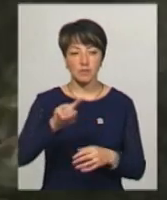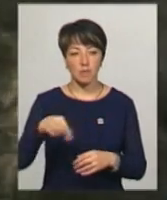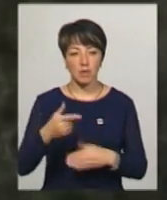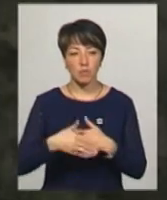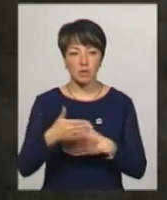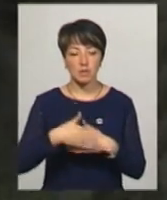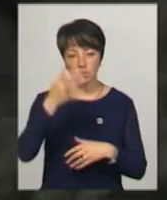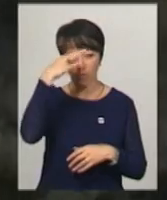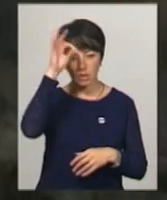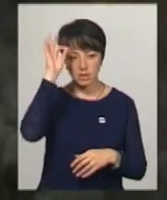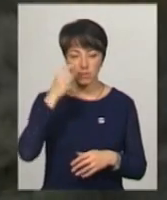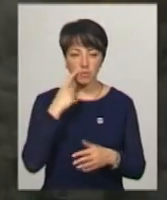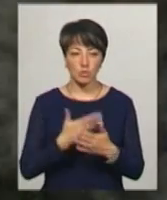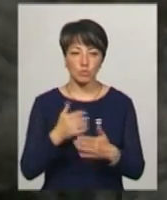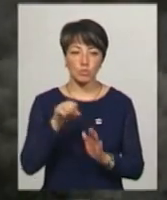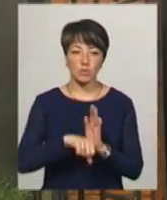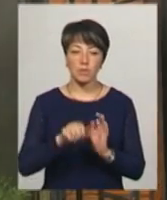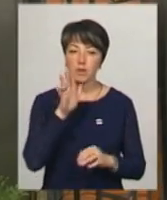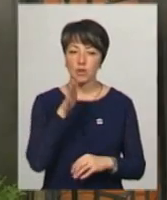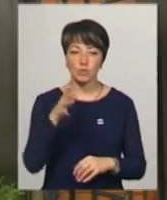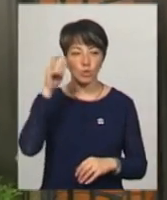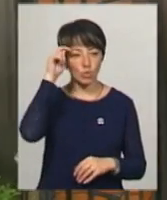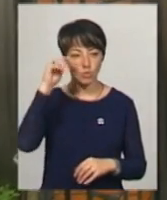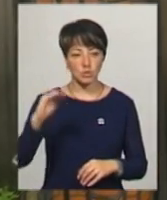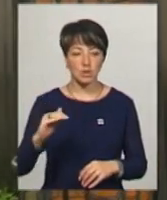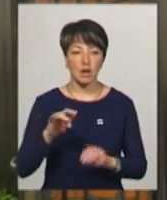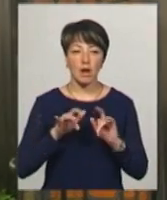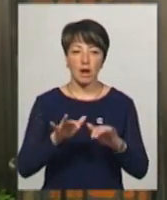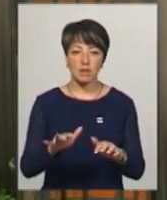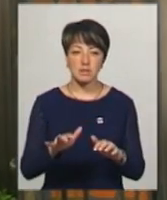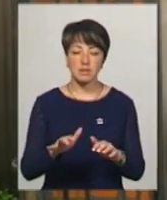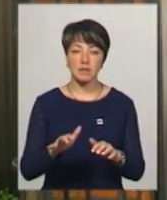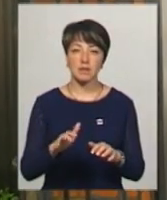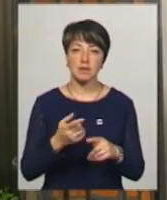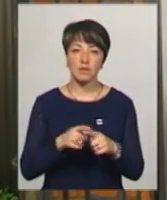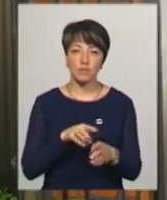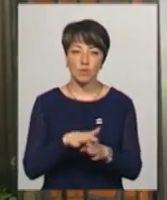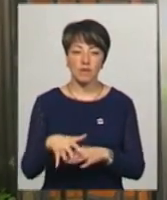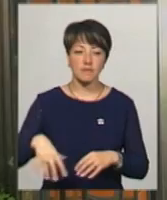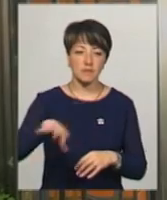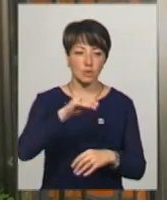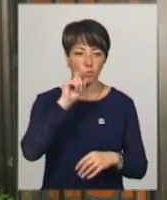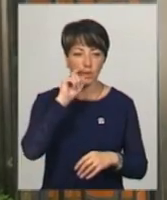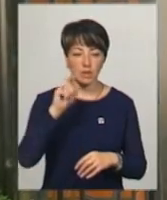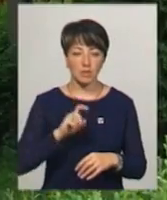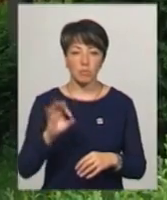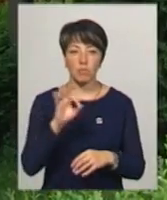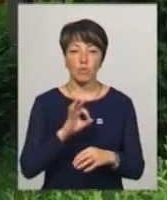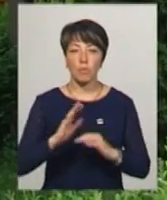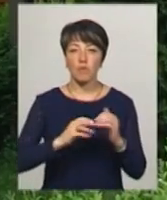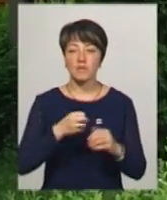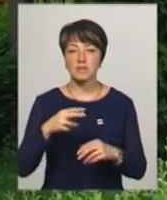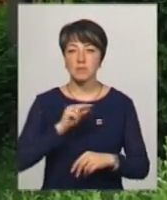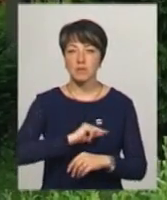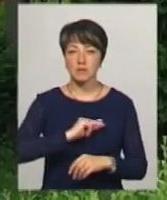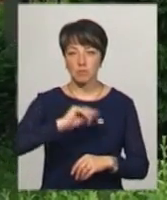покирати поліцейських, котрих підозрюють у вбивстві п'ятирічного хлопчика. Акція «Безкарність вбиває» відбулася усією Україною. Про професійність